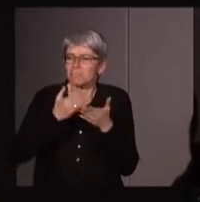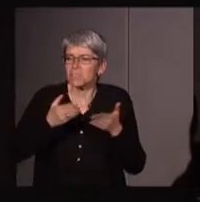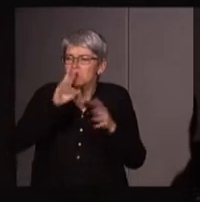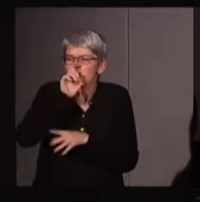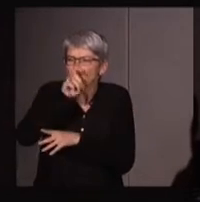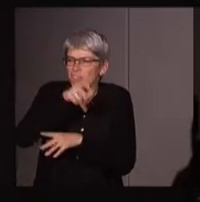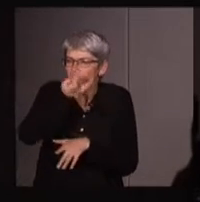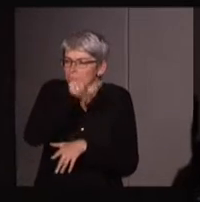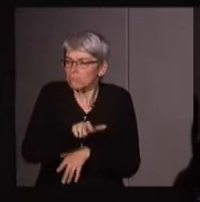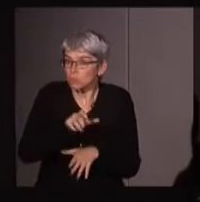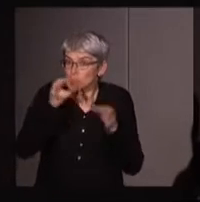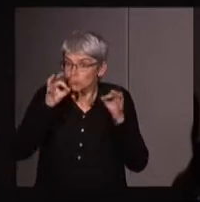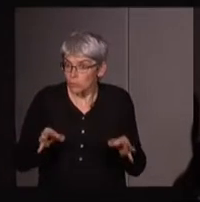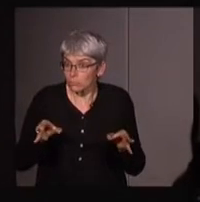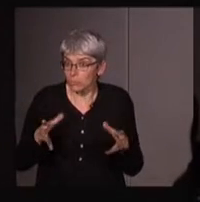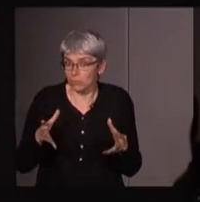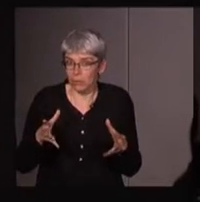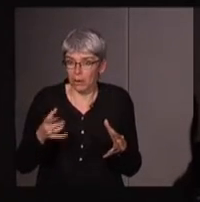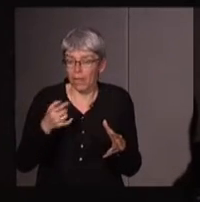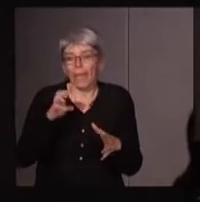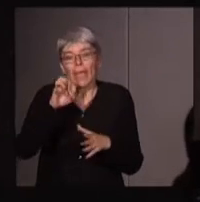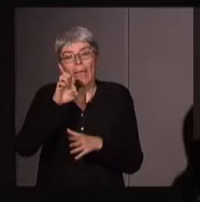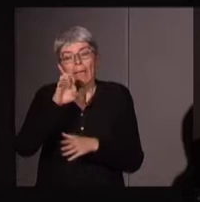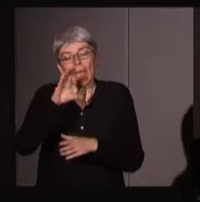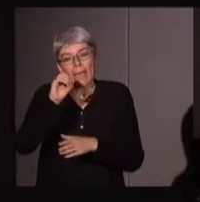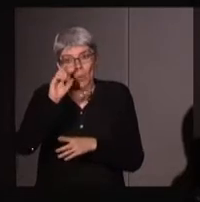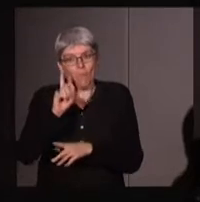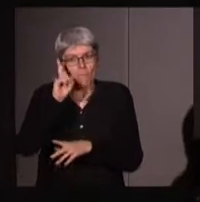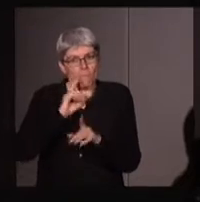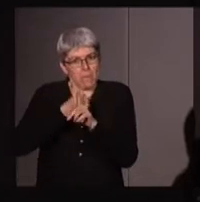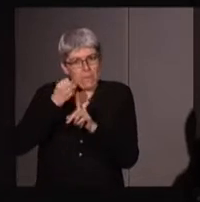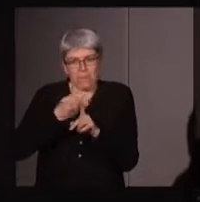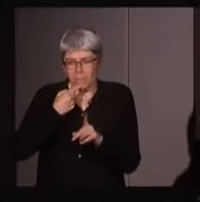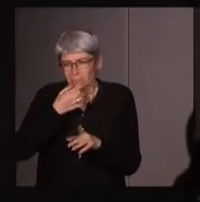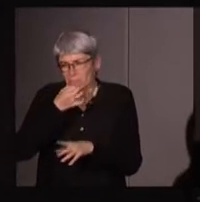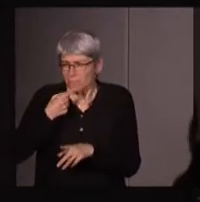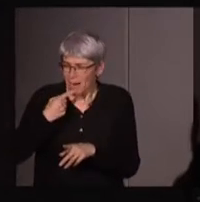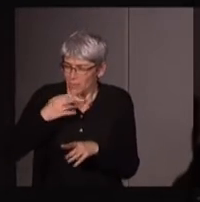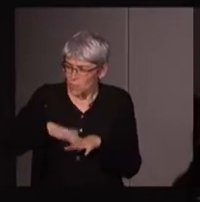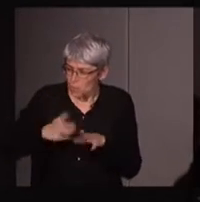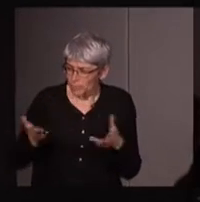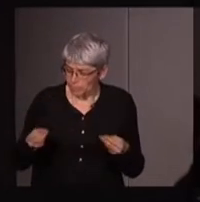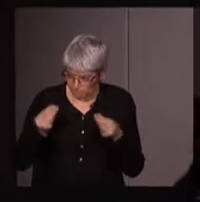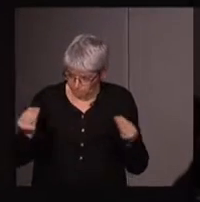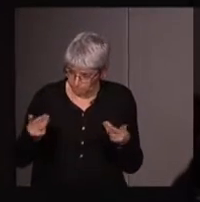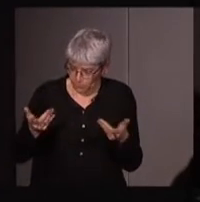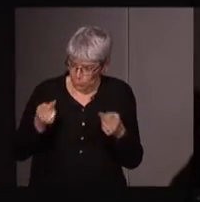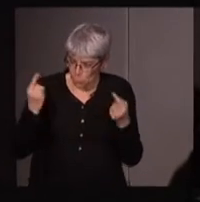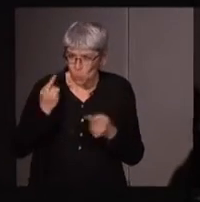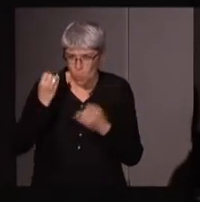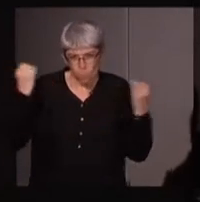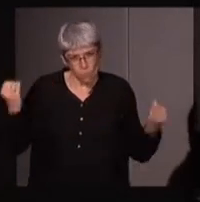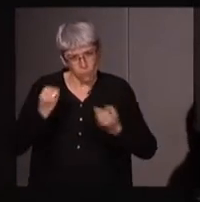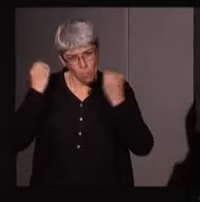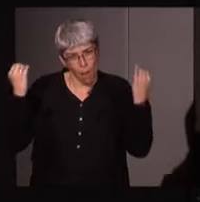Il se trouve que ce qu'on entend par écoféminisme, et je parle toujours là, je parle vraiment de ce dont, enfin, je me réfère au mouvement